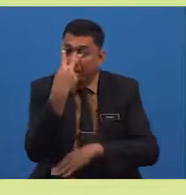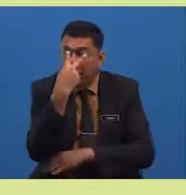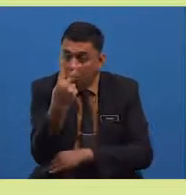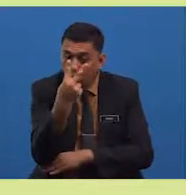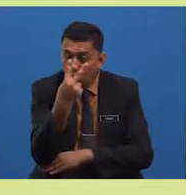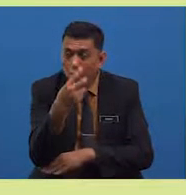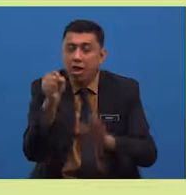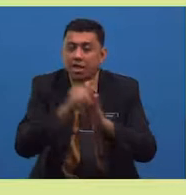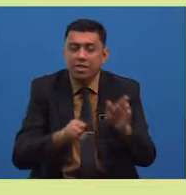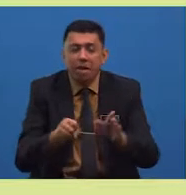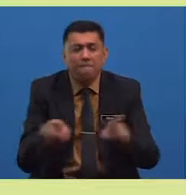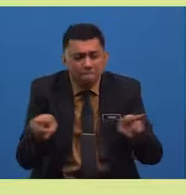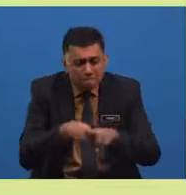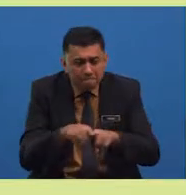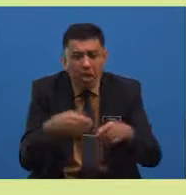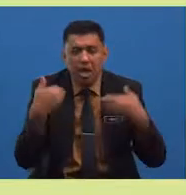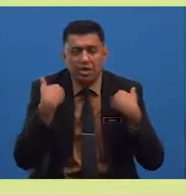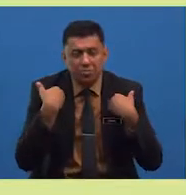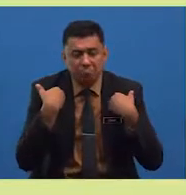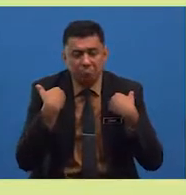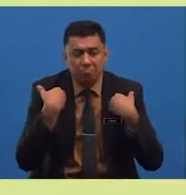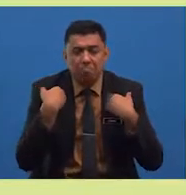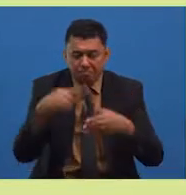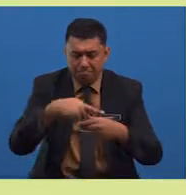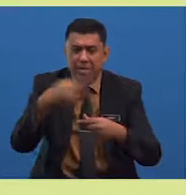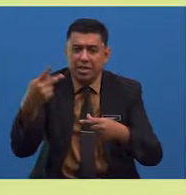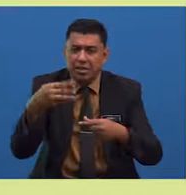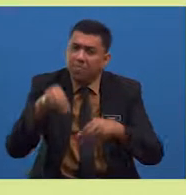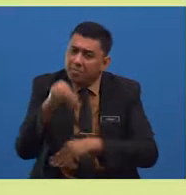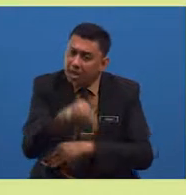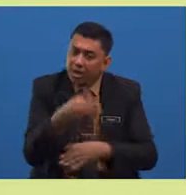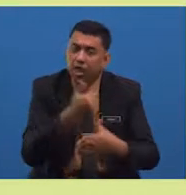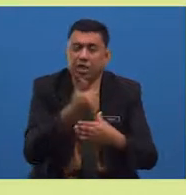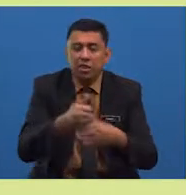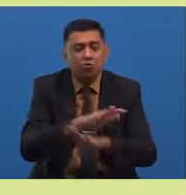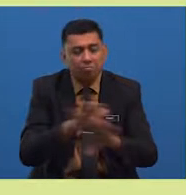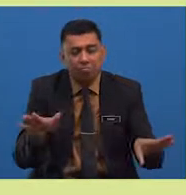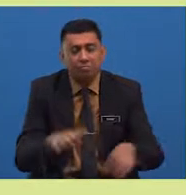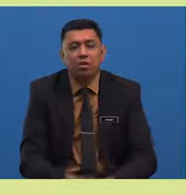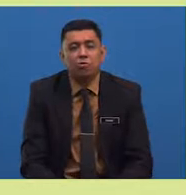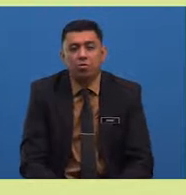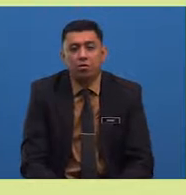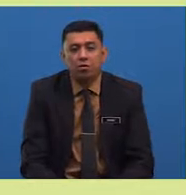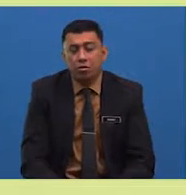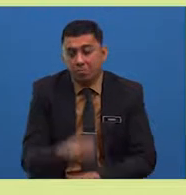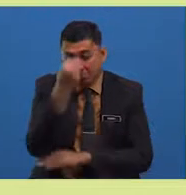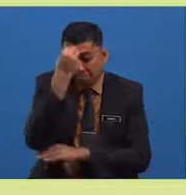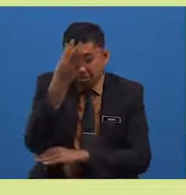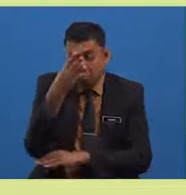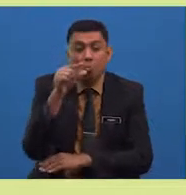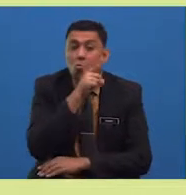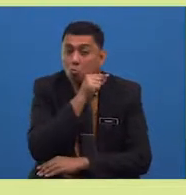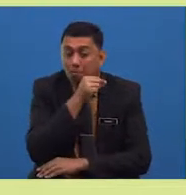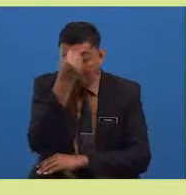padi ada ditanam atau tidak. Burung pipit memberitahu empunya padi